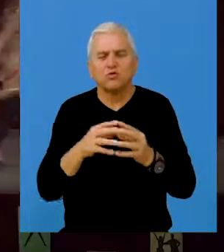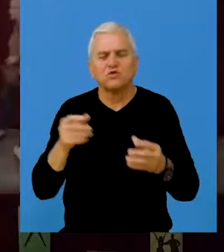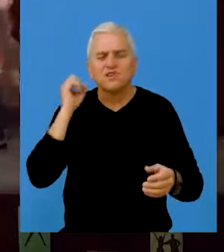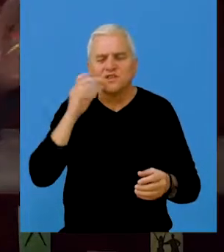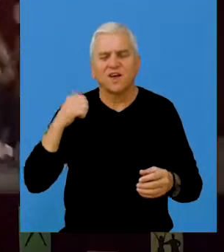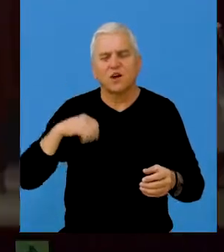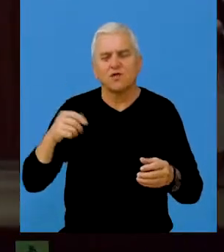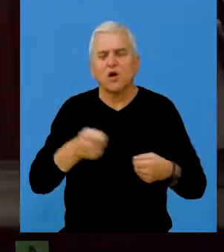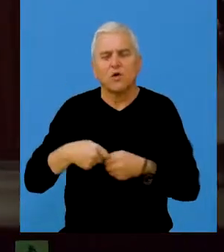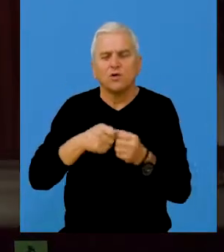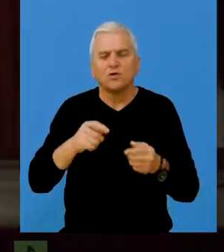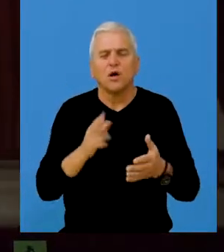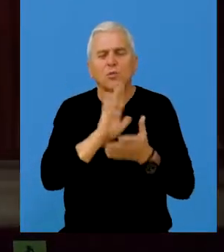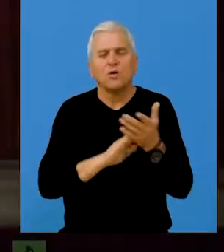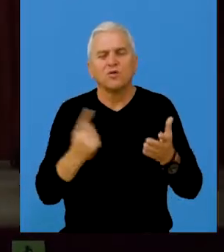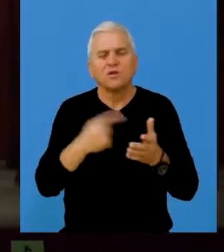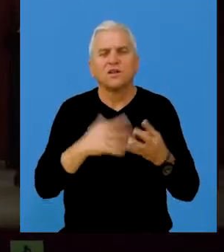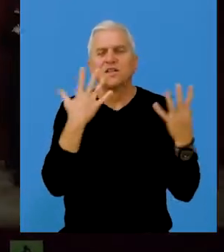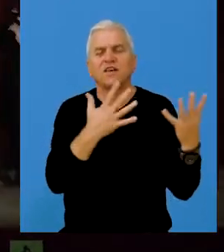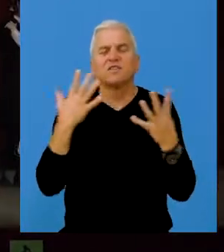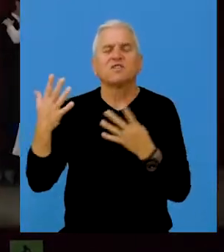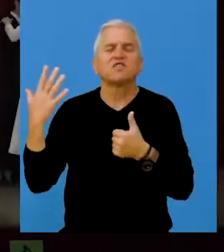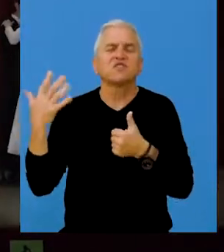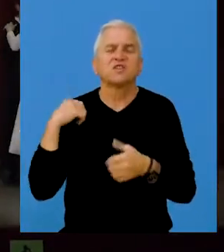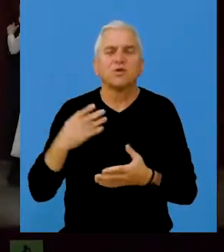organizuje svake godine počevo od 1996.